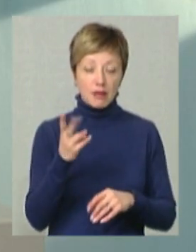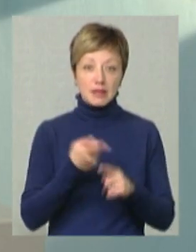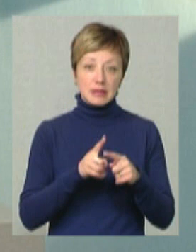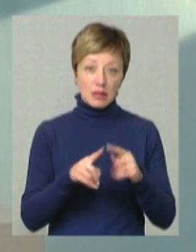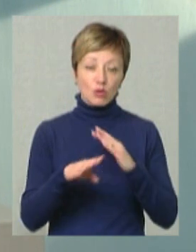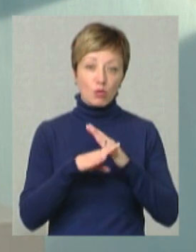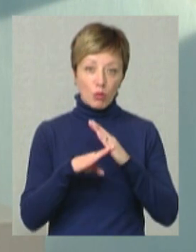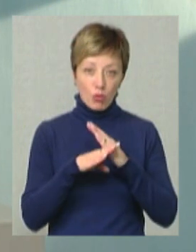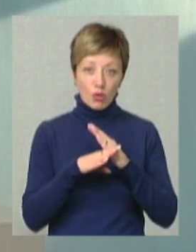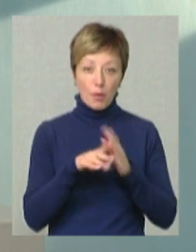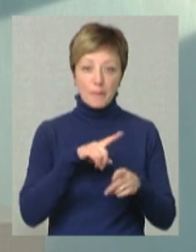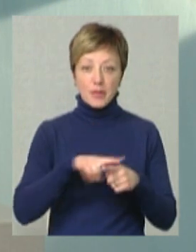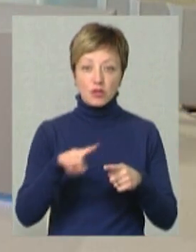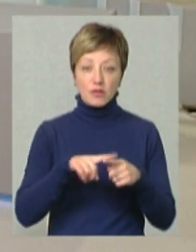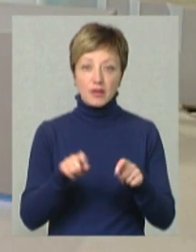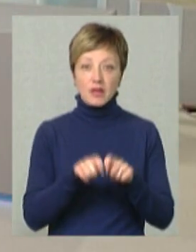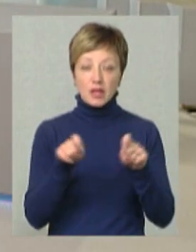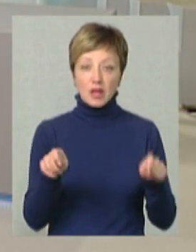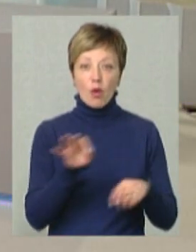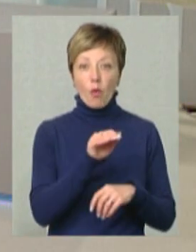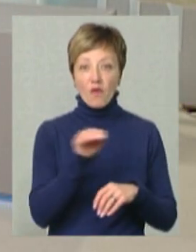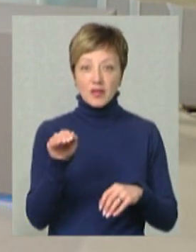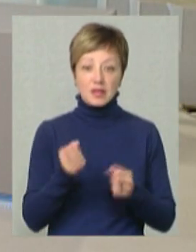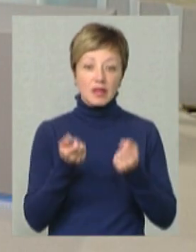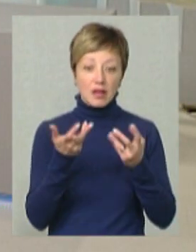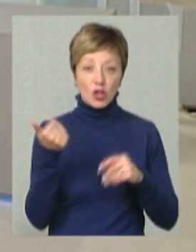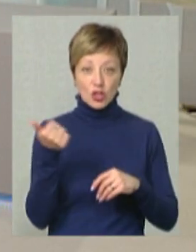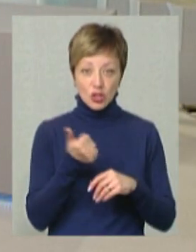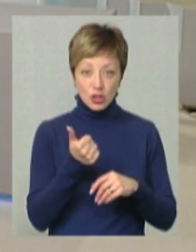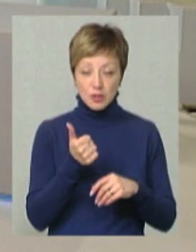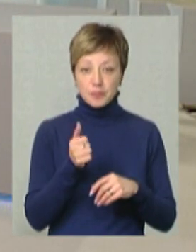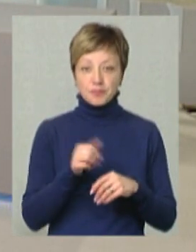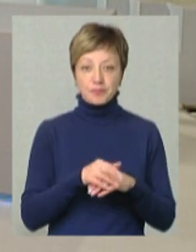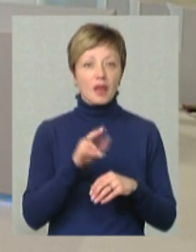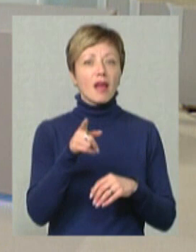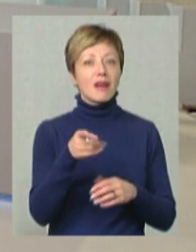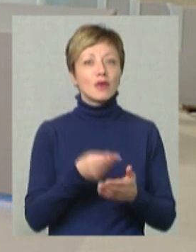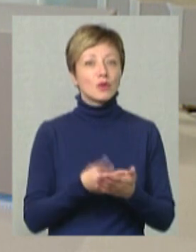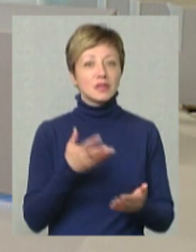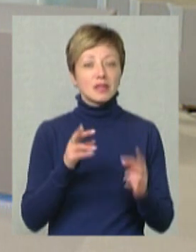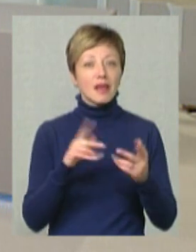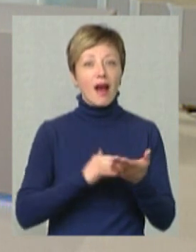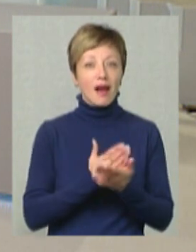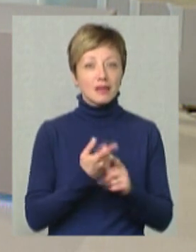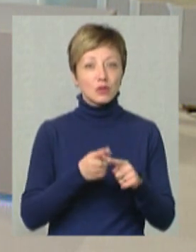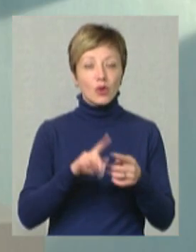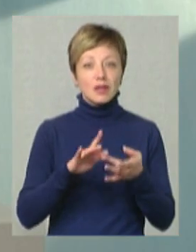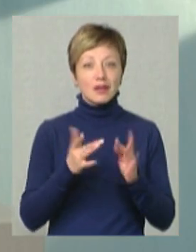допомогло пришвидшити відкриття офісу на кілька тижнів, тому що… А як ви оціните якість